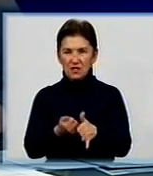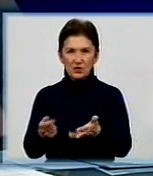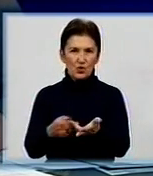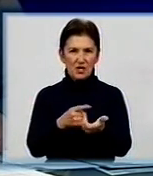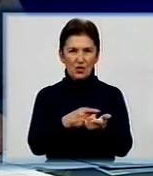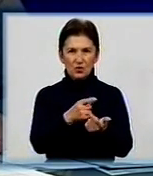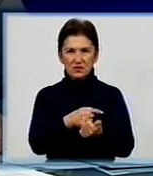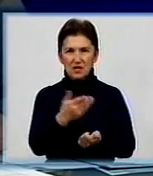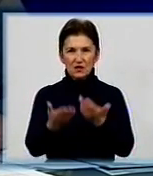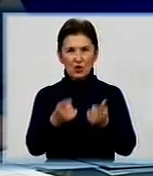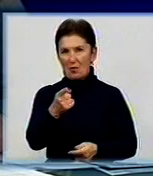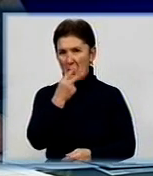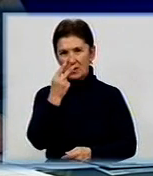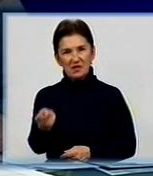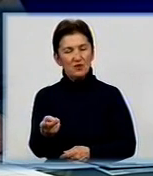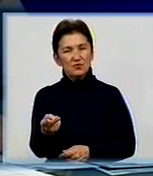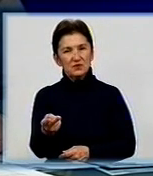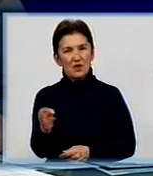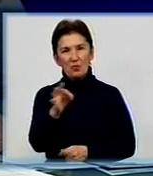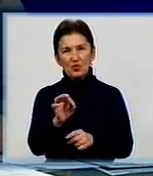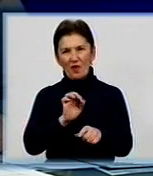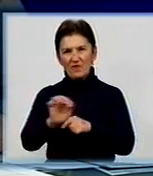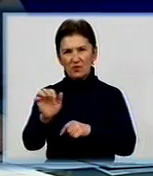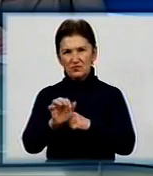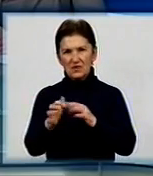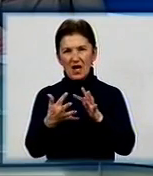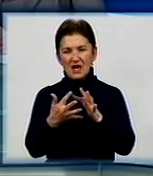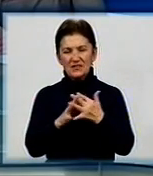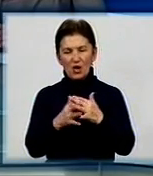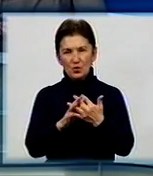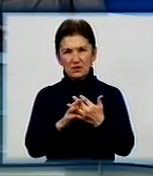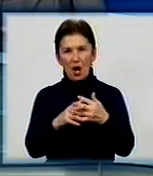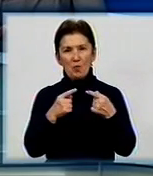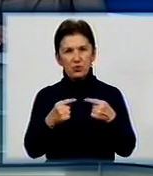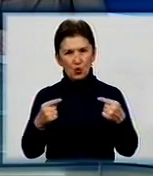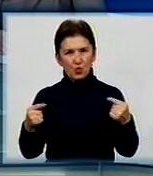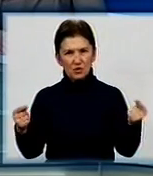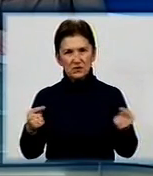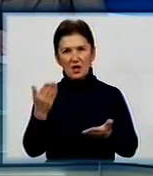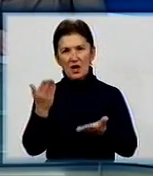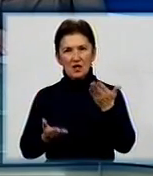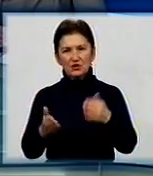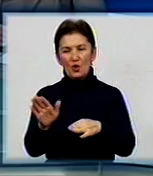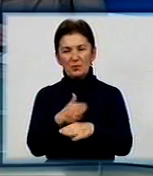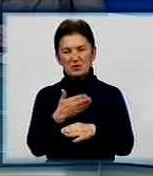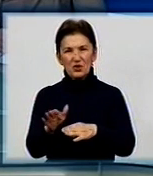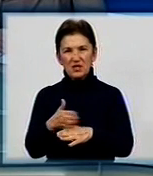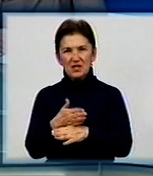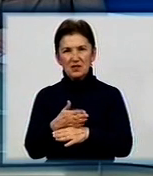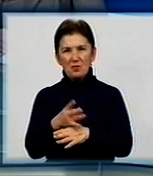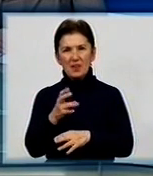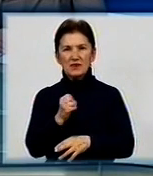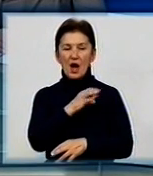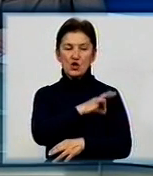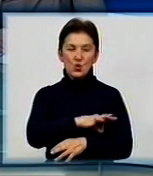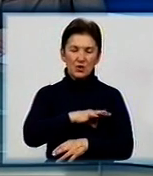подивимося про виробництво сільгоспродукції, якщо ми розподілимо, наприклад, на юридичний